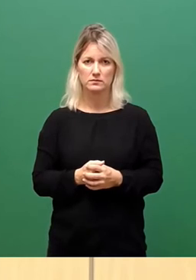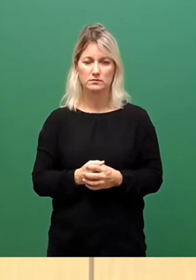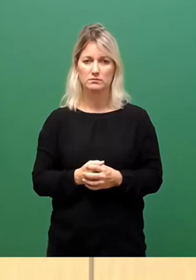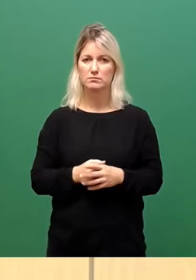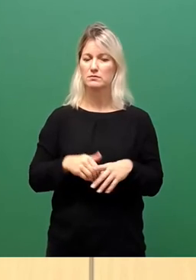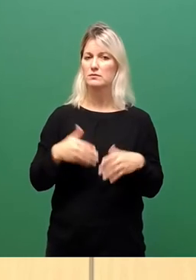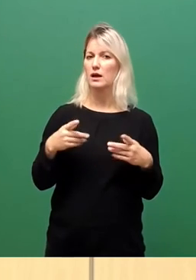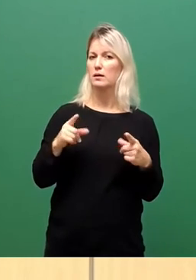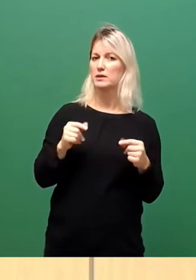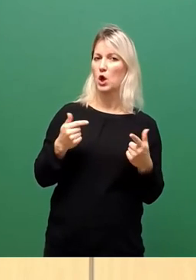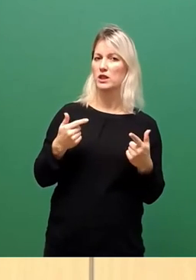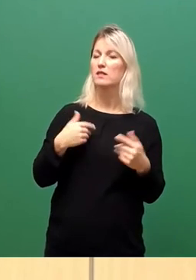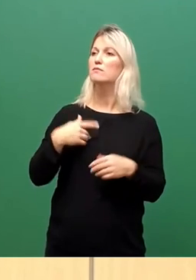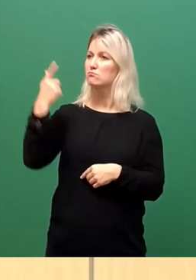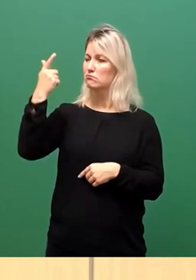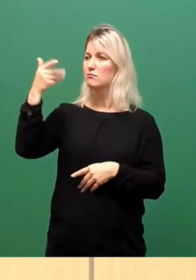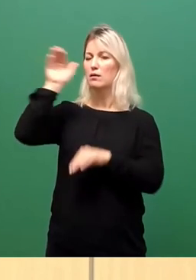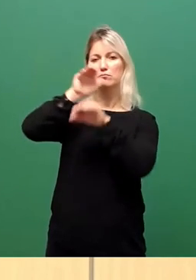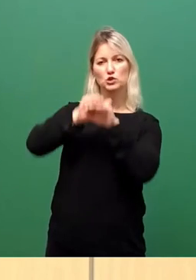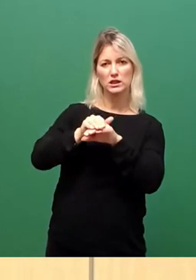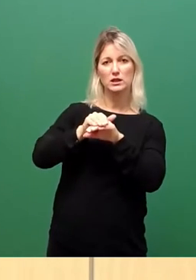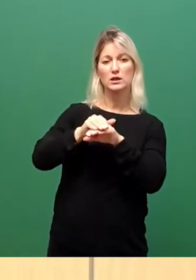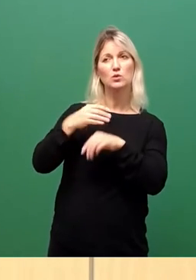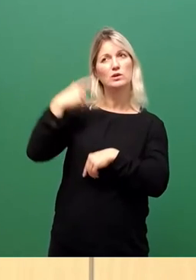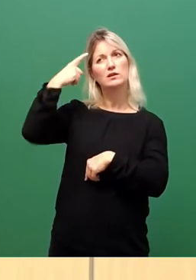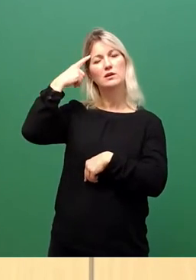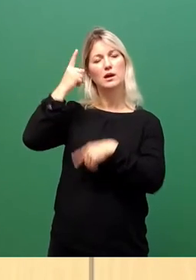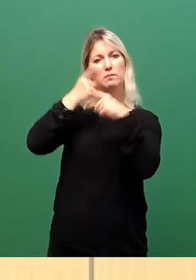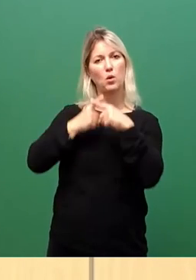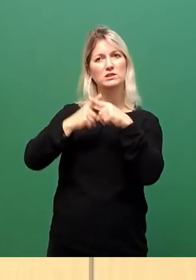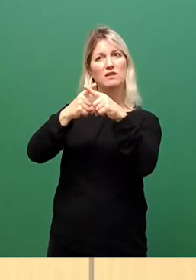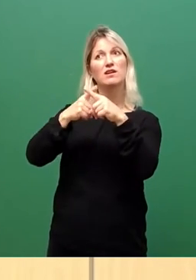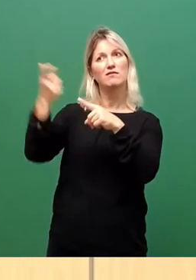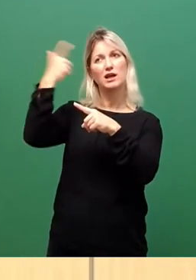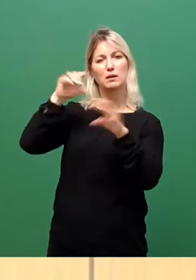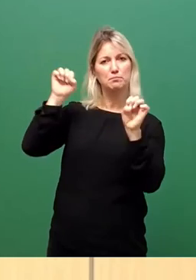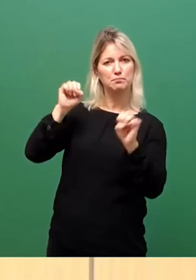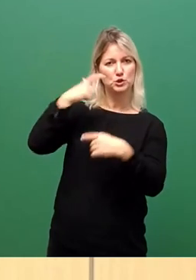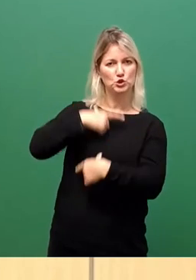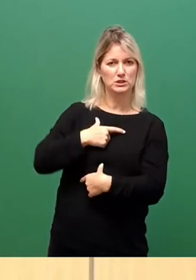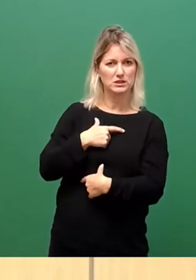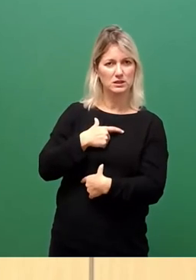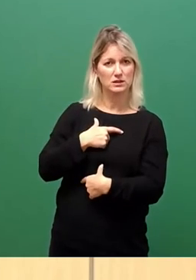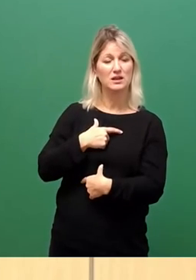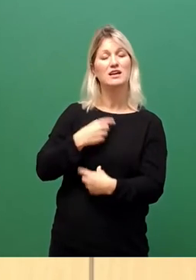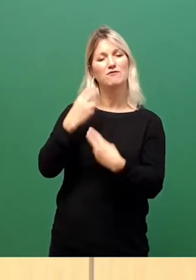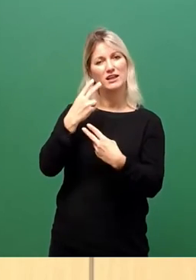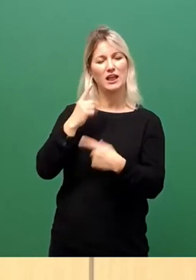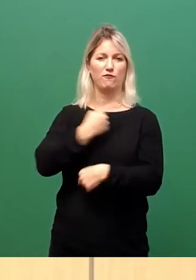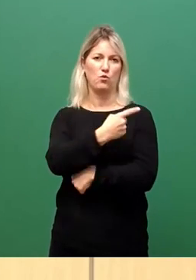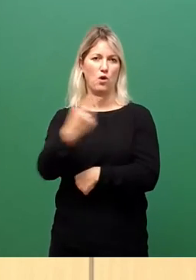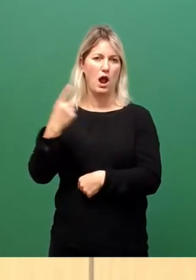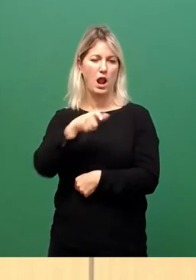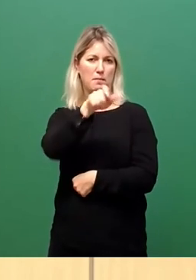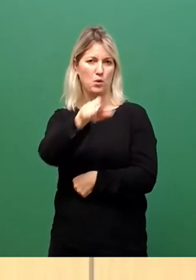Zuversicht wird sein unter seinen Flügeln. Ihnen allen und allen Bürgerinnen und Bürgern in Dresden ein